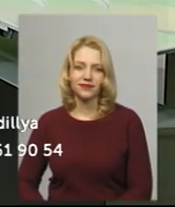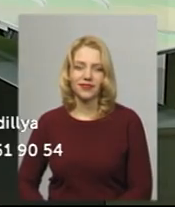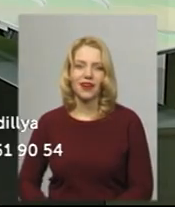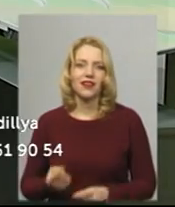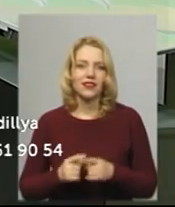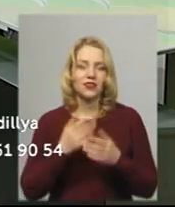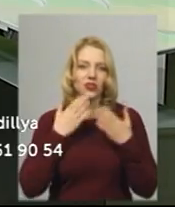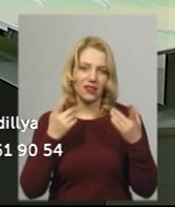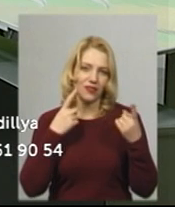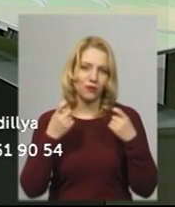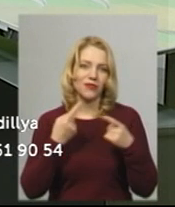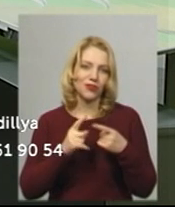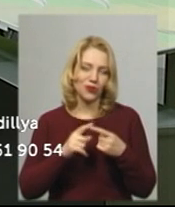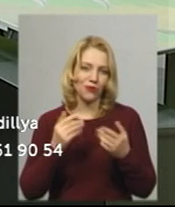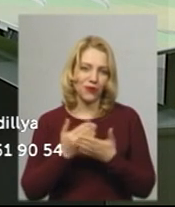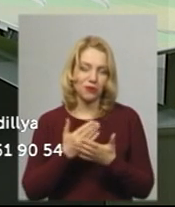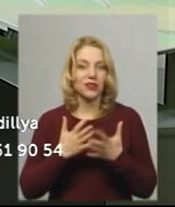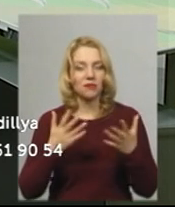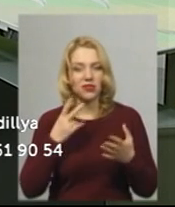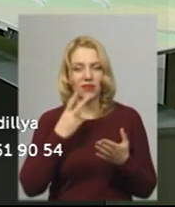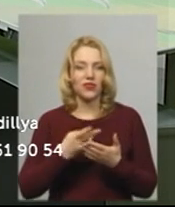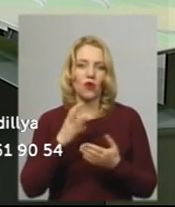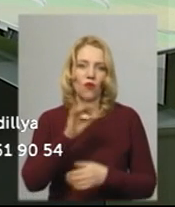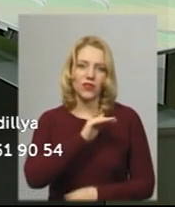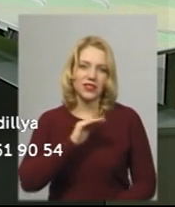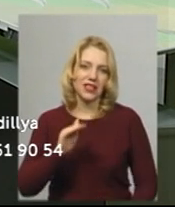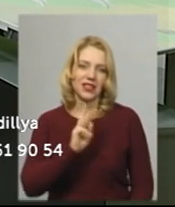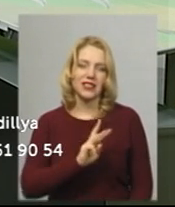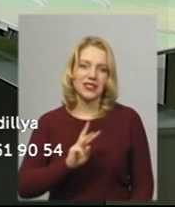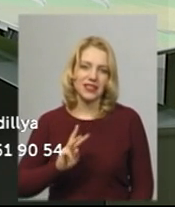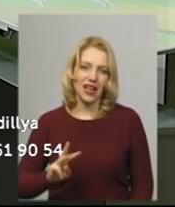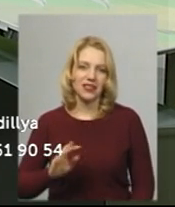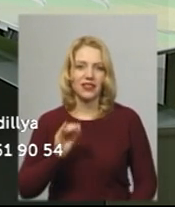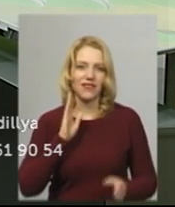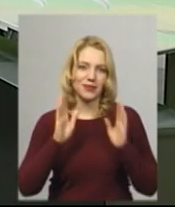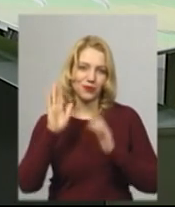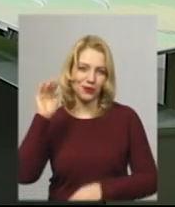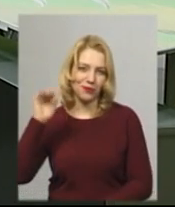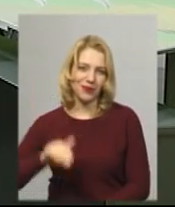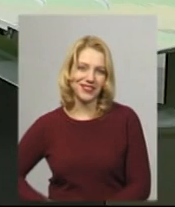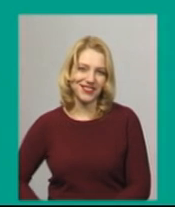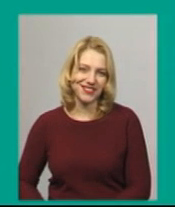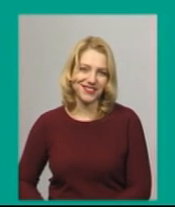Це остання інформація цього випуску. Більше дивіться на нашому офіційному сайті та на сторінці у Фейсбук. Побачимось.